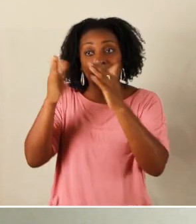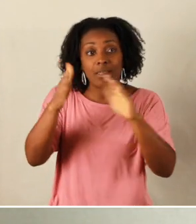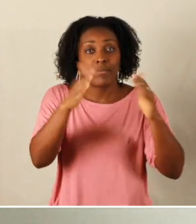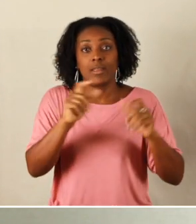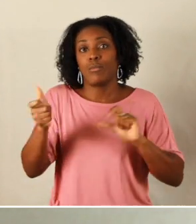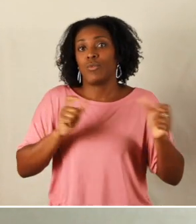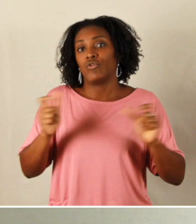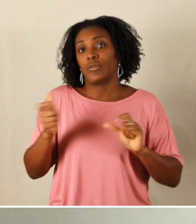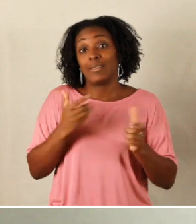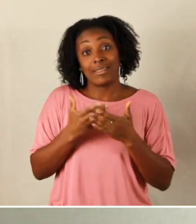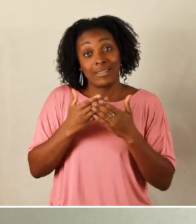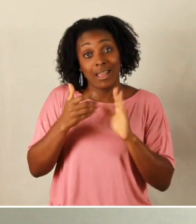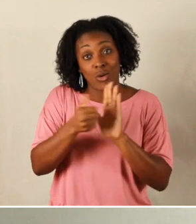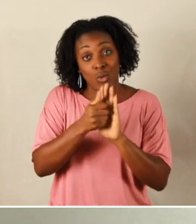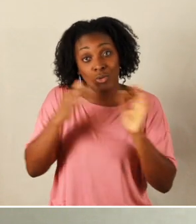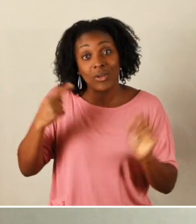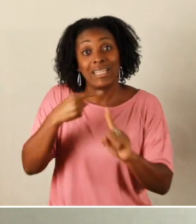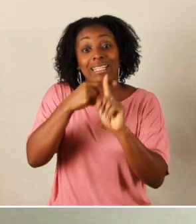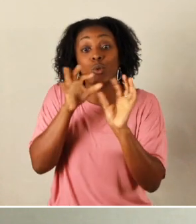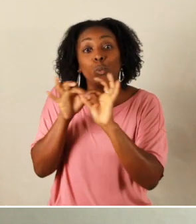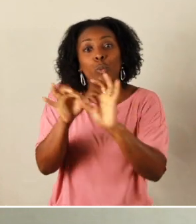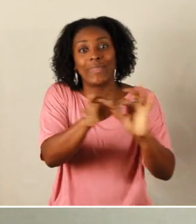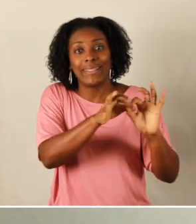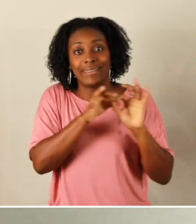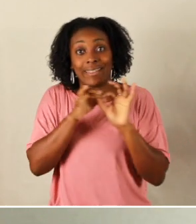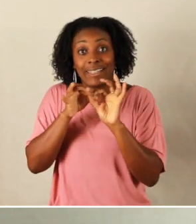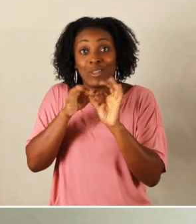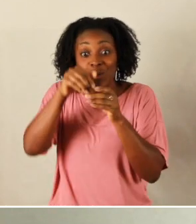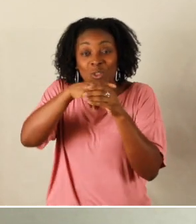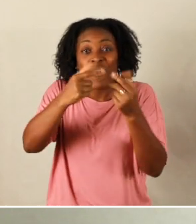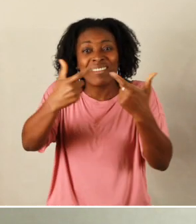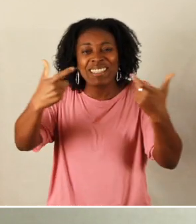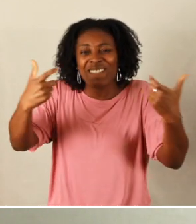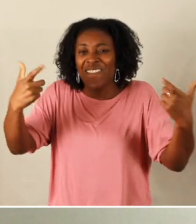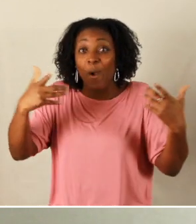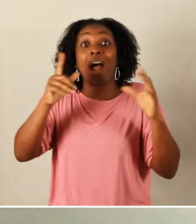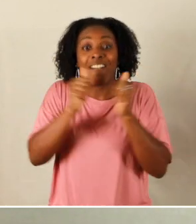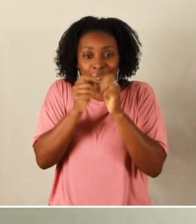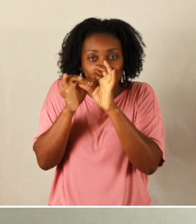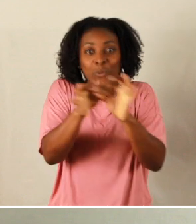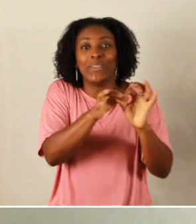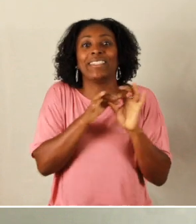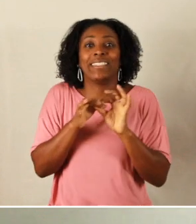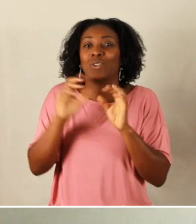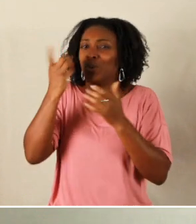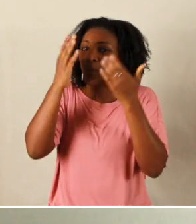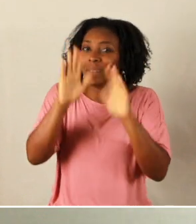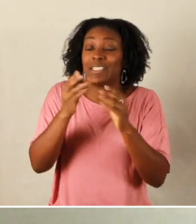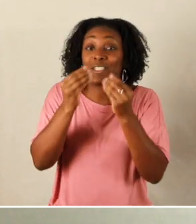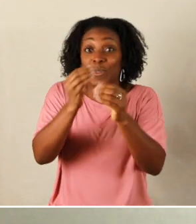non mais qu'on est tous appelés à bénir notre prochain ensemble c'est ça l'église c'est l'unité et la diversité